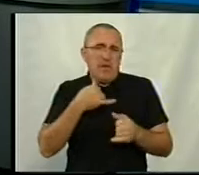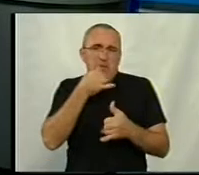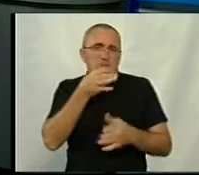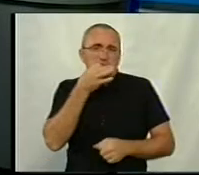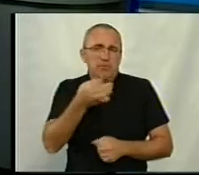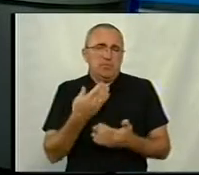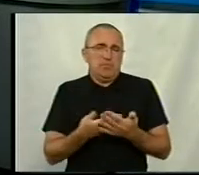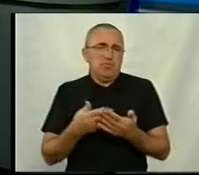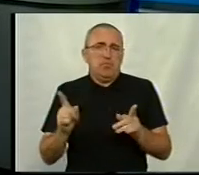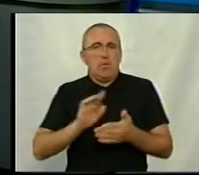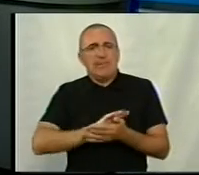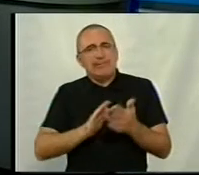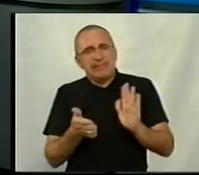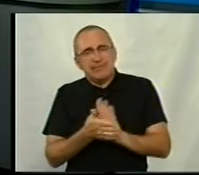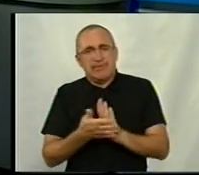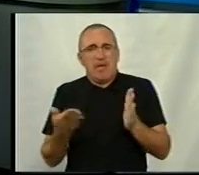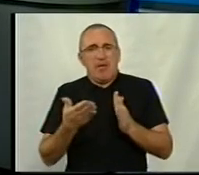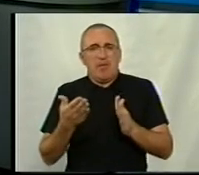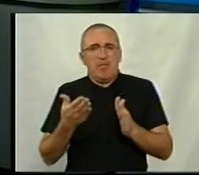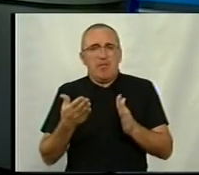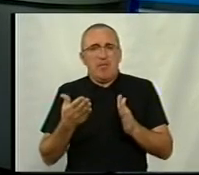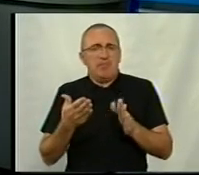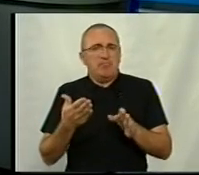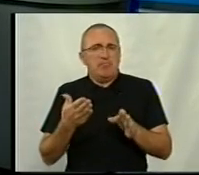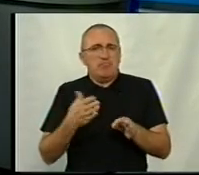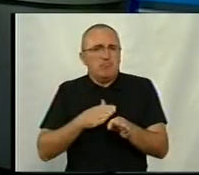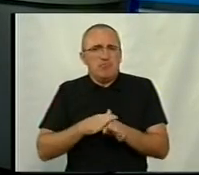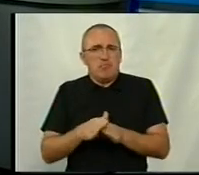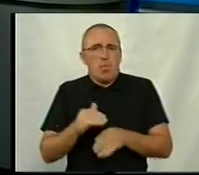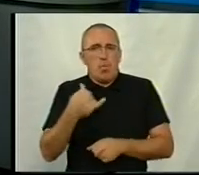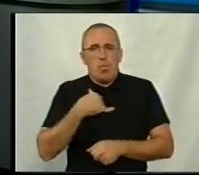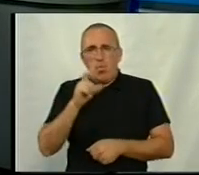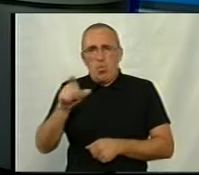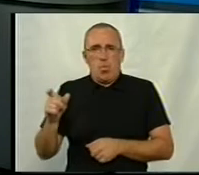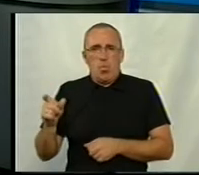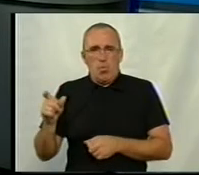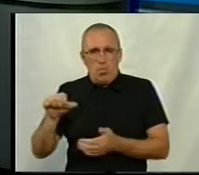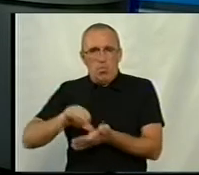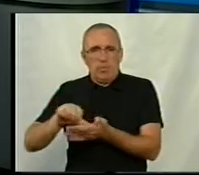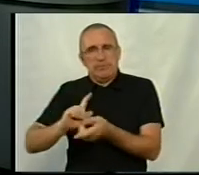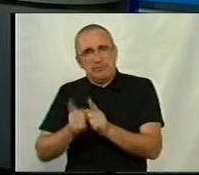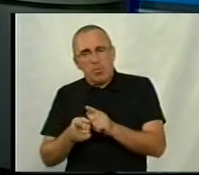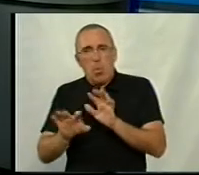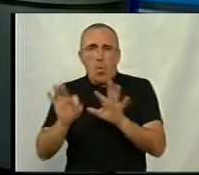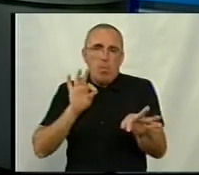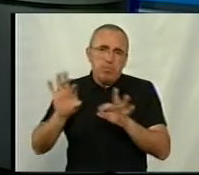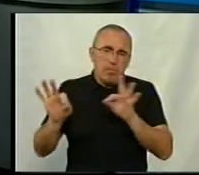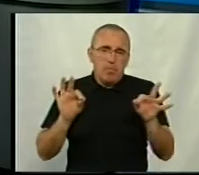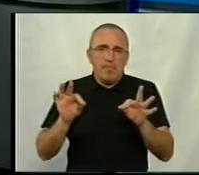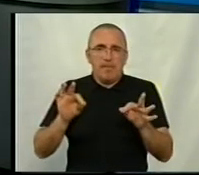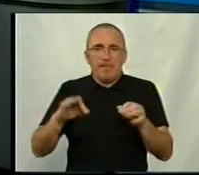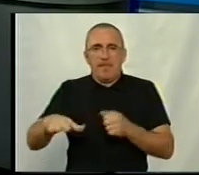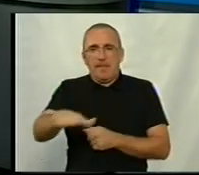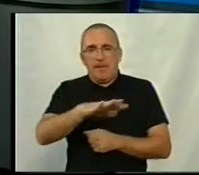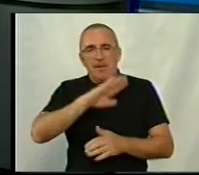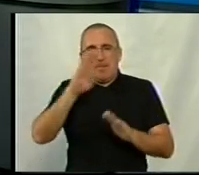сказати, Дмитре, що ситуація якось кардинально у наших учасників змінилася щодо обрання локацій